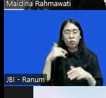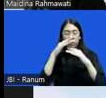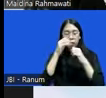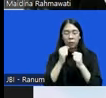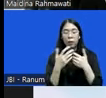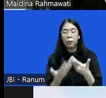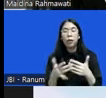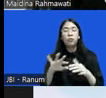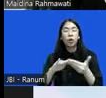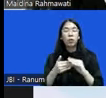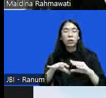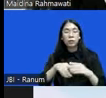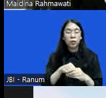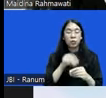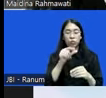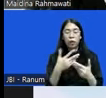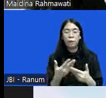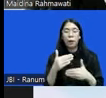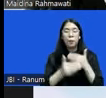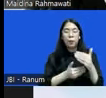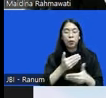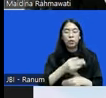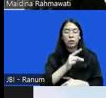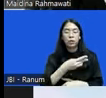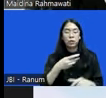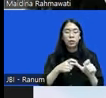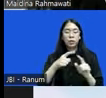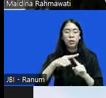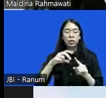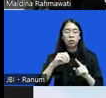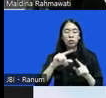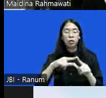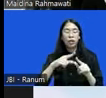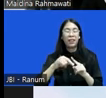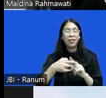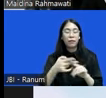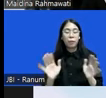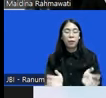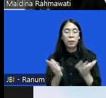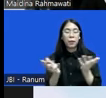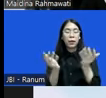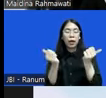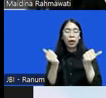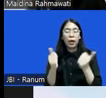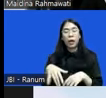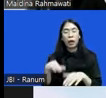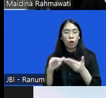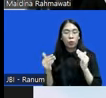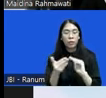komunitas dalam proses resolusi tersebut yang memberdayakan komunitas nah dari